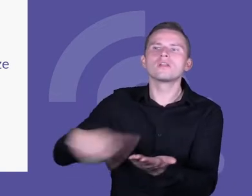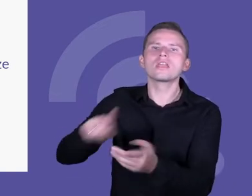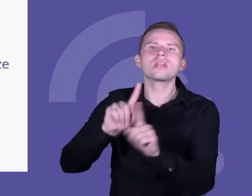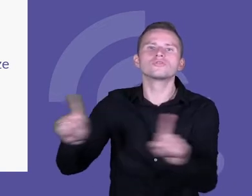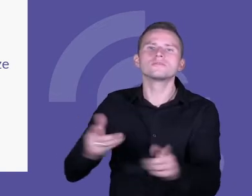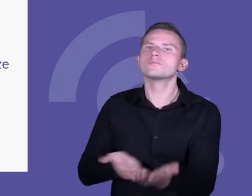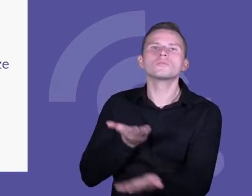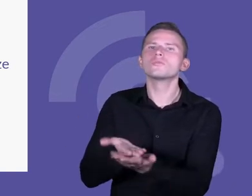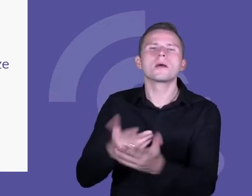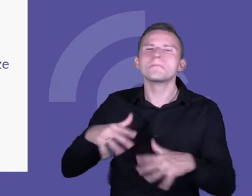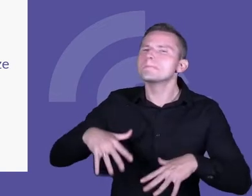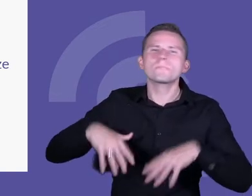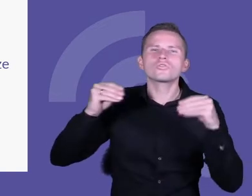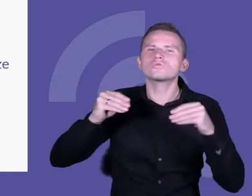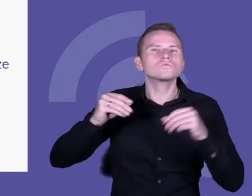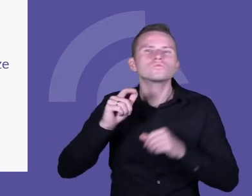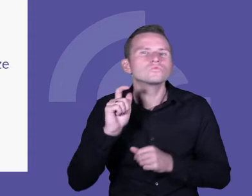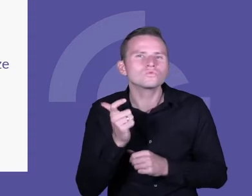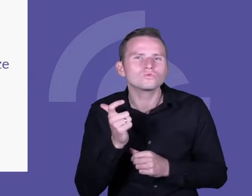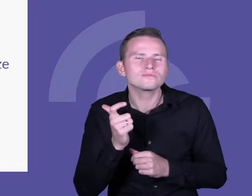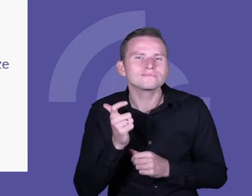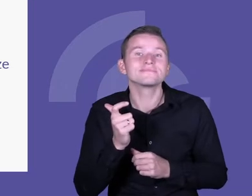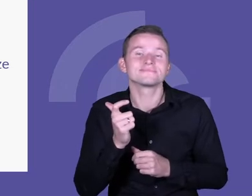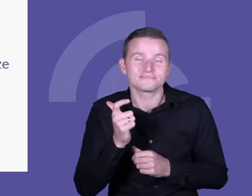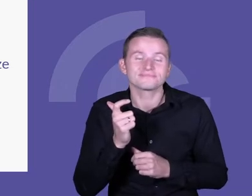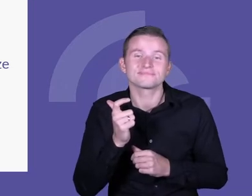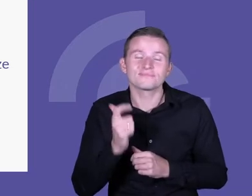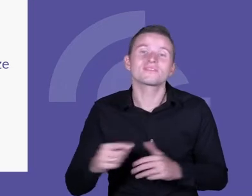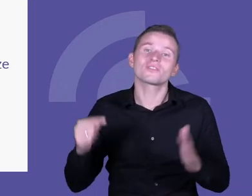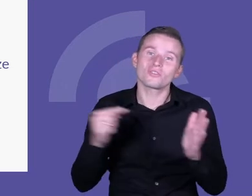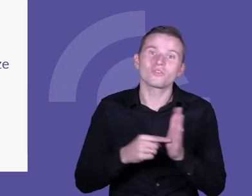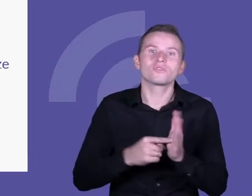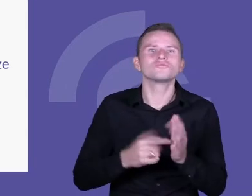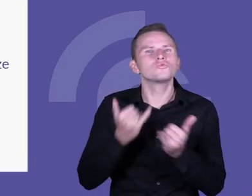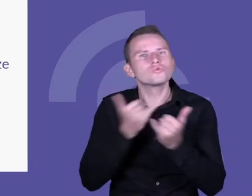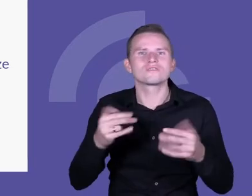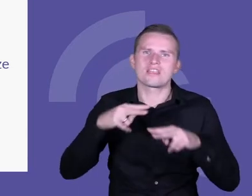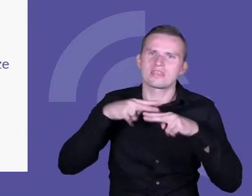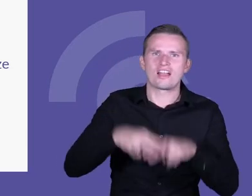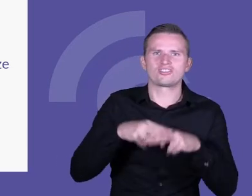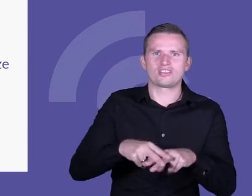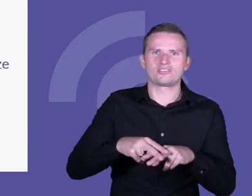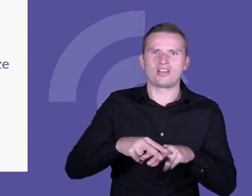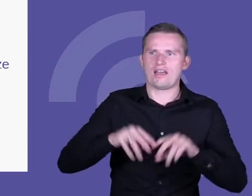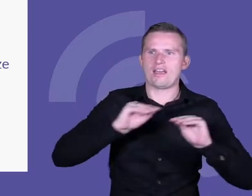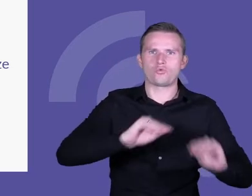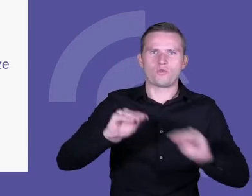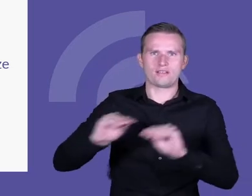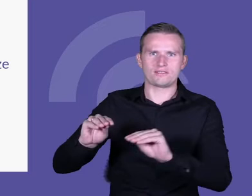początku, właśnie w trakcie tego eksperymentowania, to były konkretne narzędzia edukacyjne. Były to